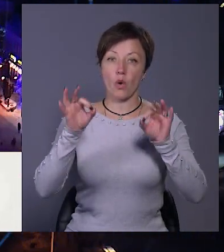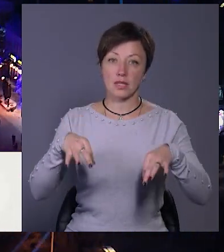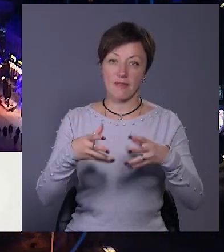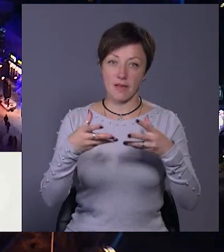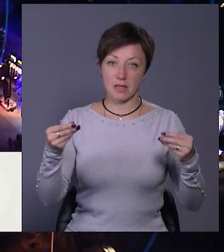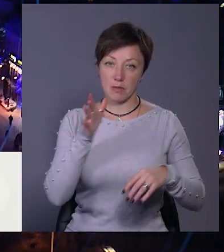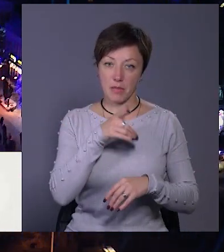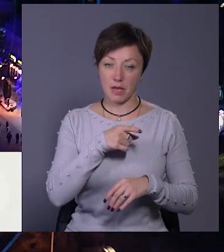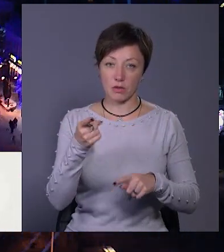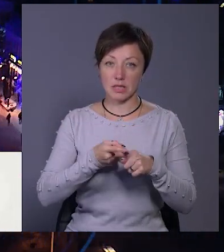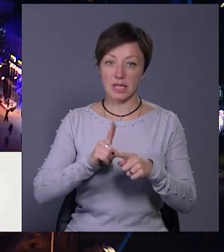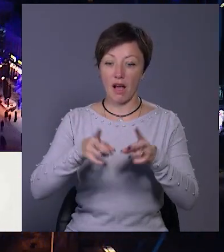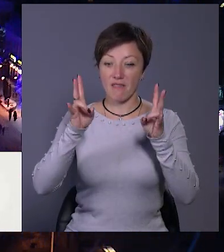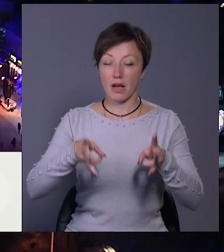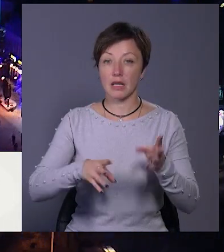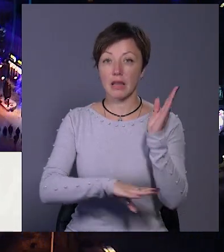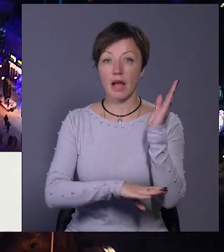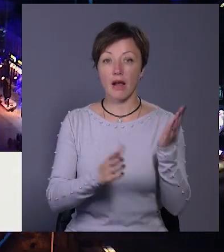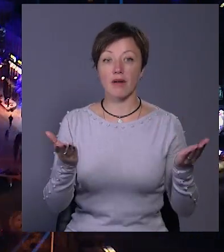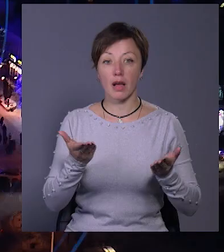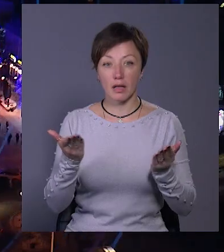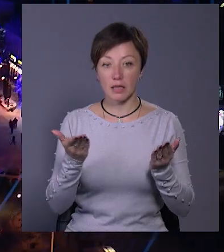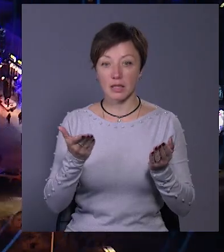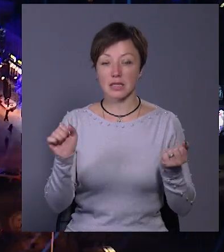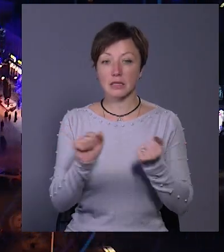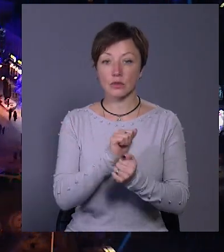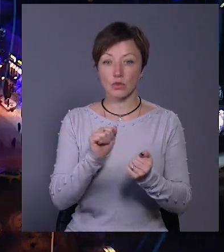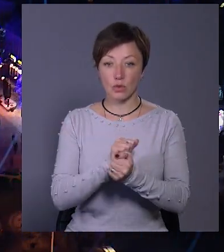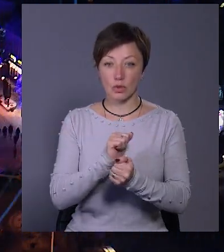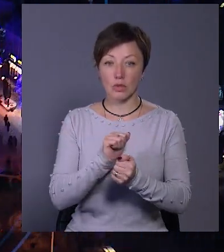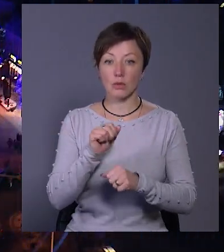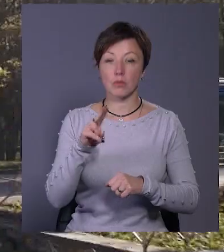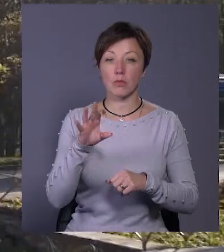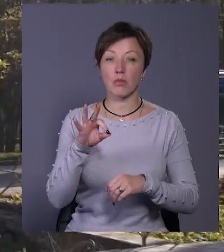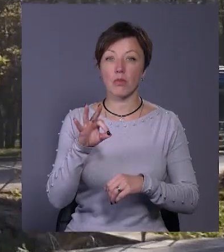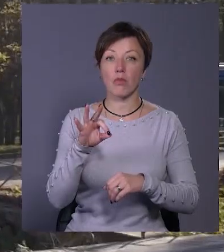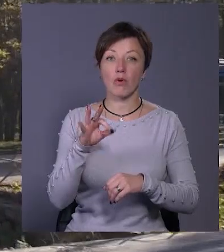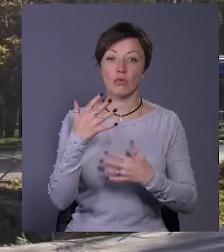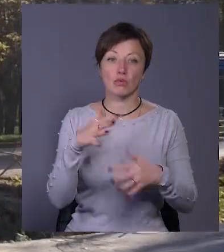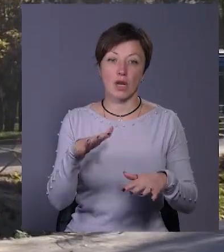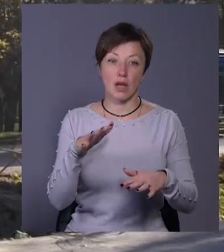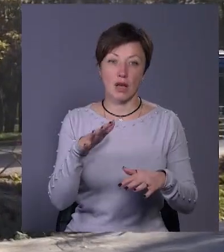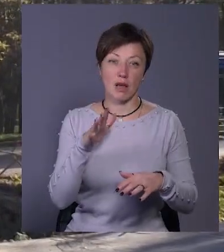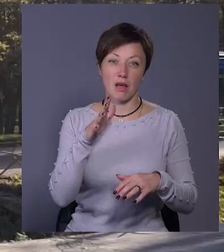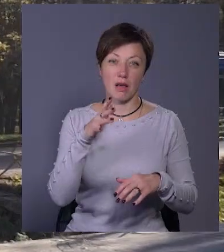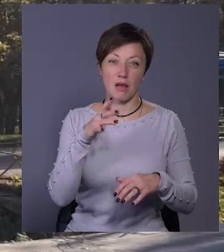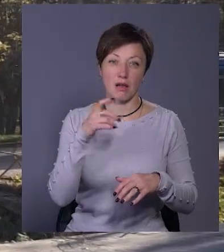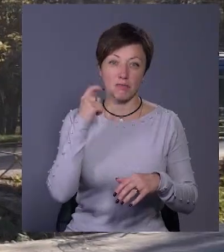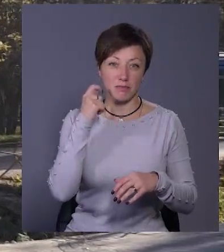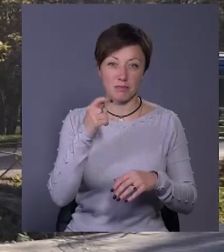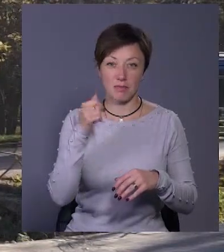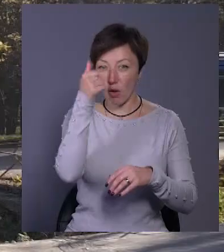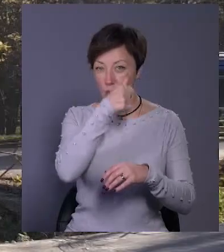-весняний період. Це аварійні дерева, які засохли по віку, і тому ми їх зрізаємо, щоб